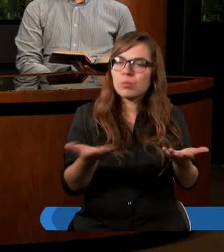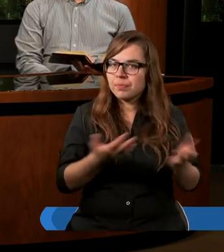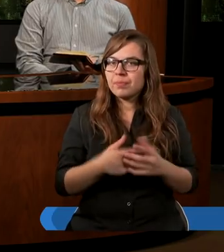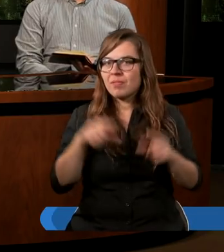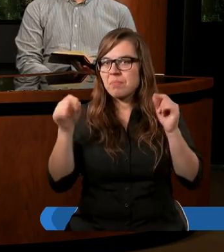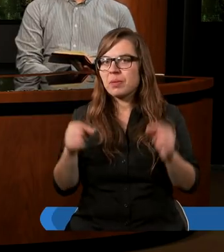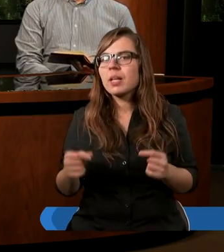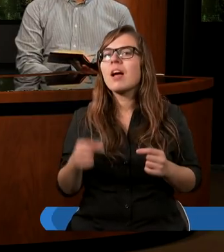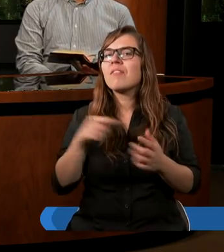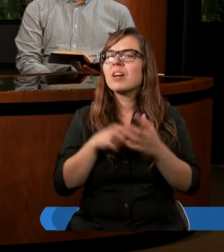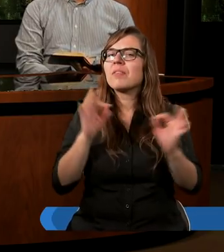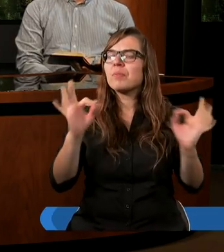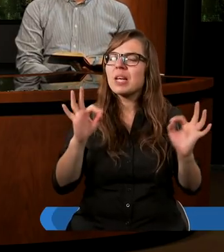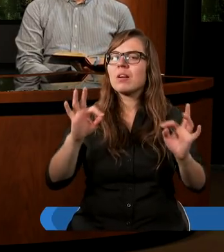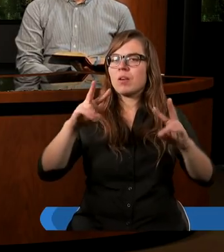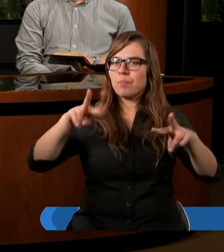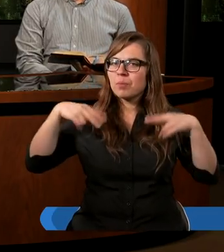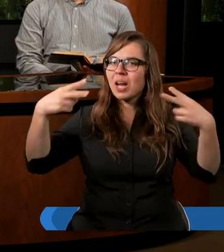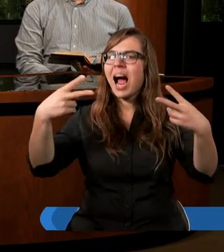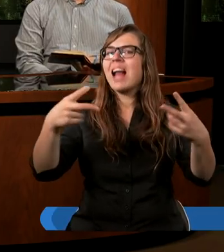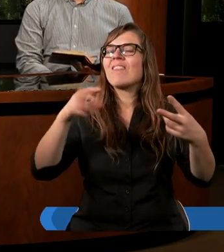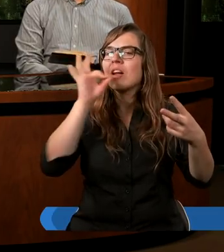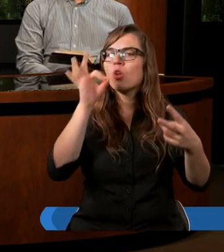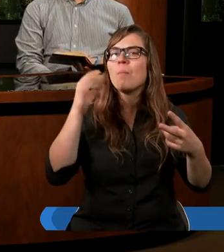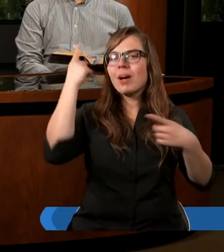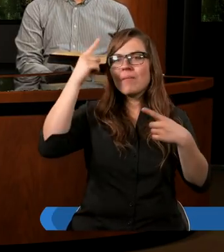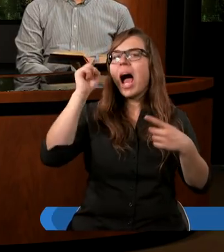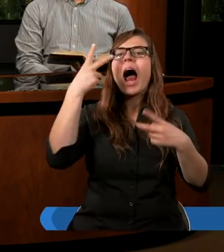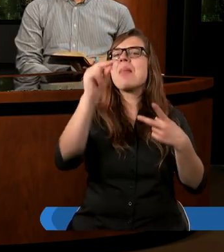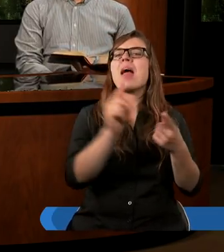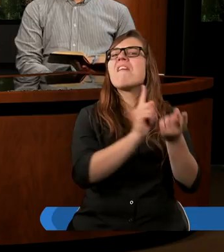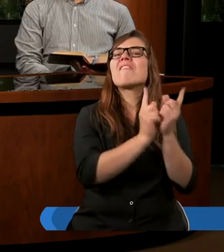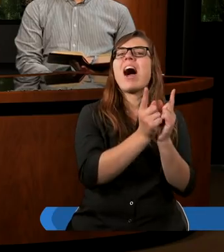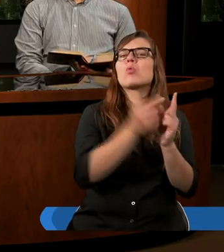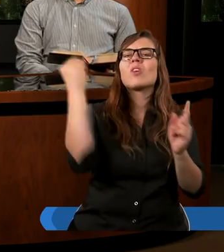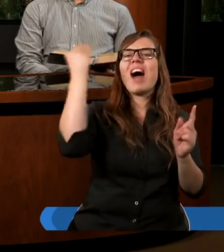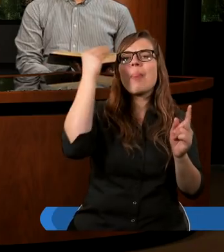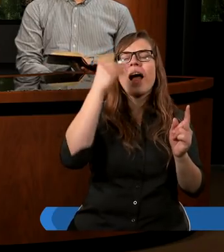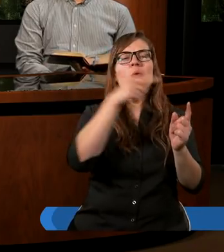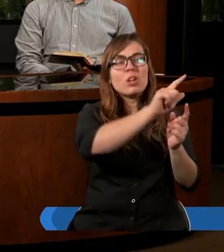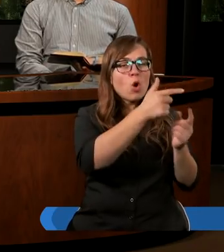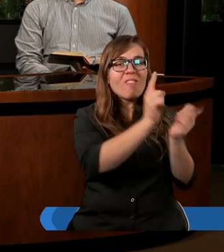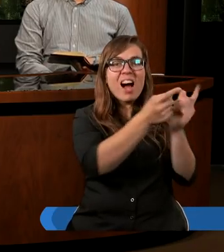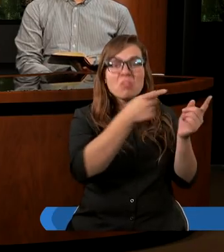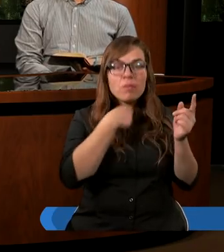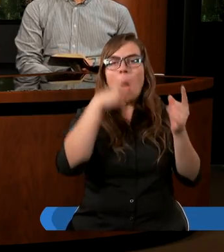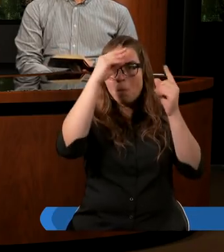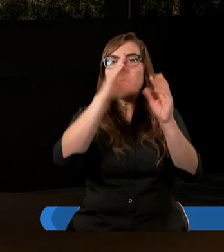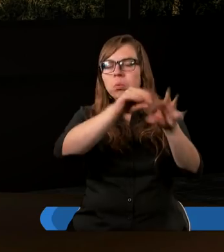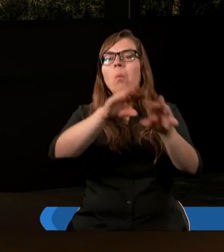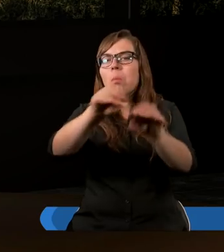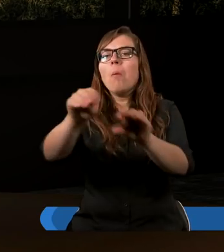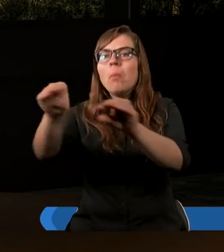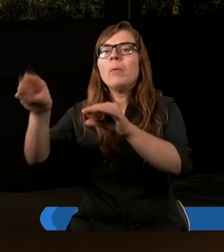wpływać, właśnie przekazywać jakieś fałszywe nauki, to może powodować rozłam w kościele, w zborze.